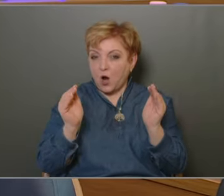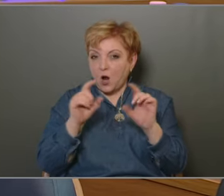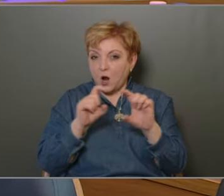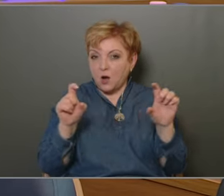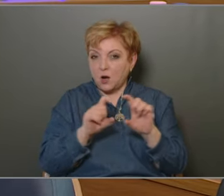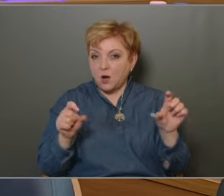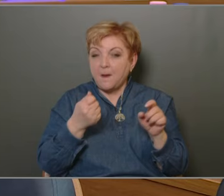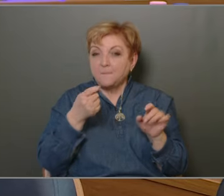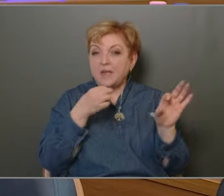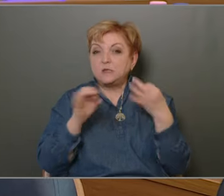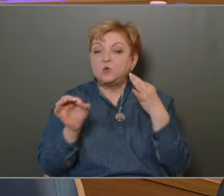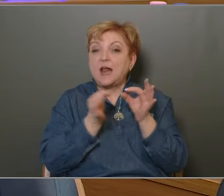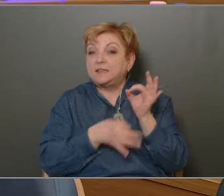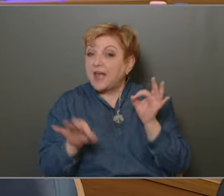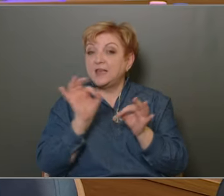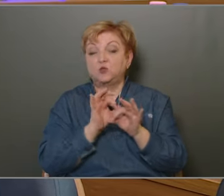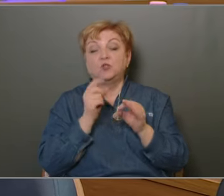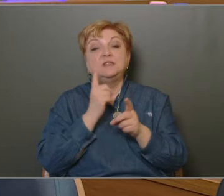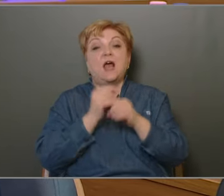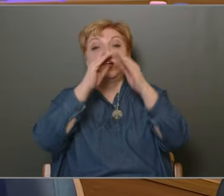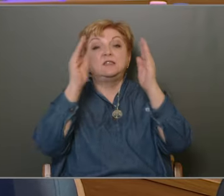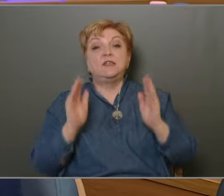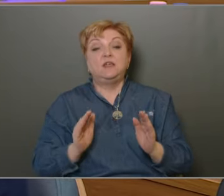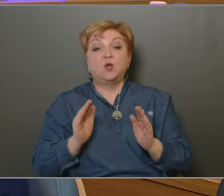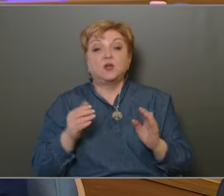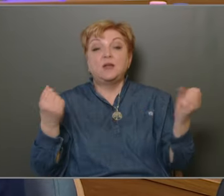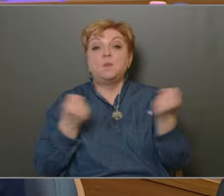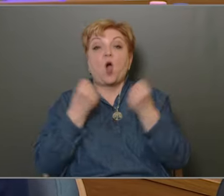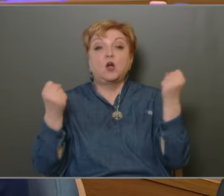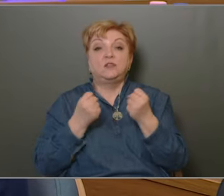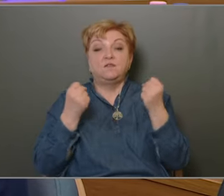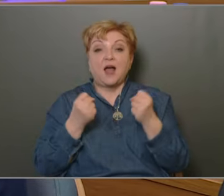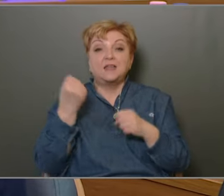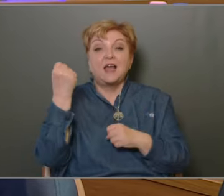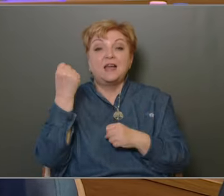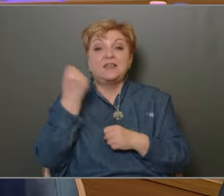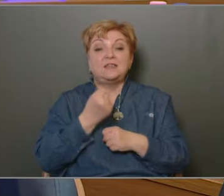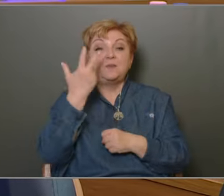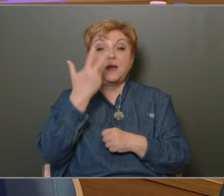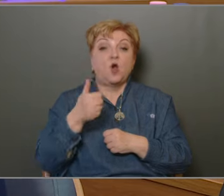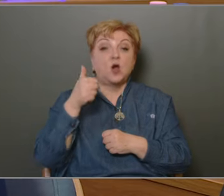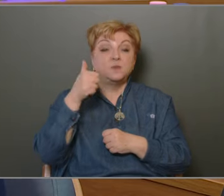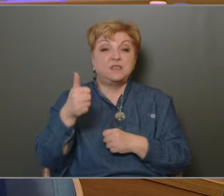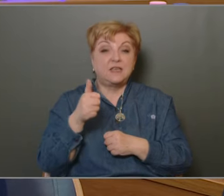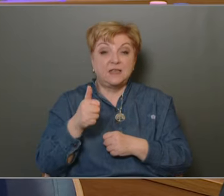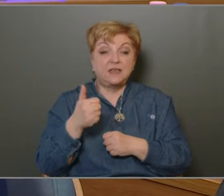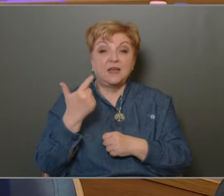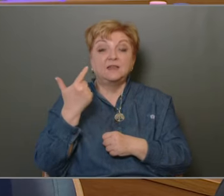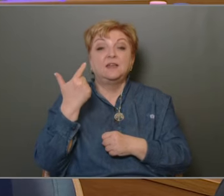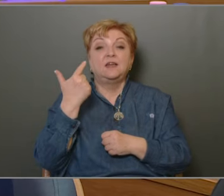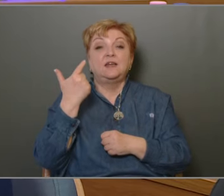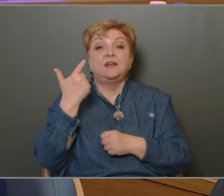a pénzügyileg teljesült, de az ingatlanokon nem aktivált beruházások, december 31-én 9,2